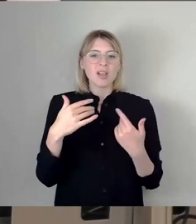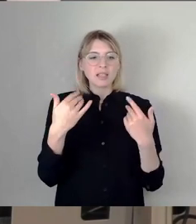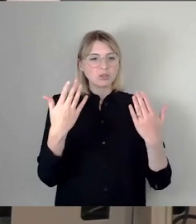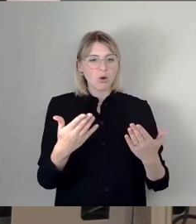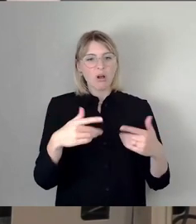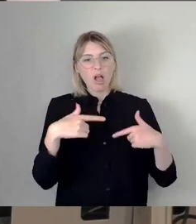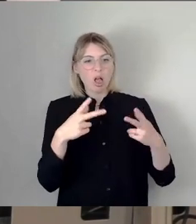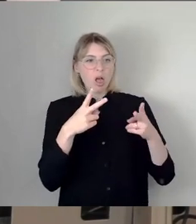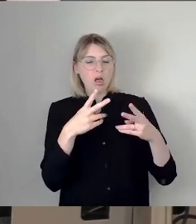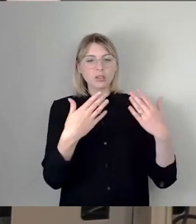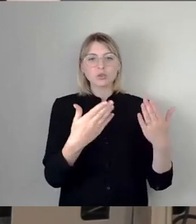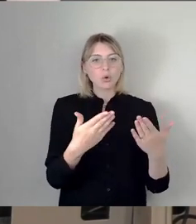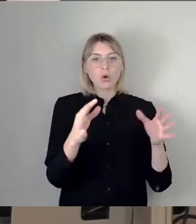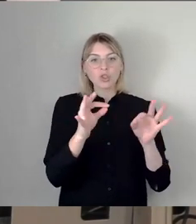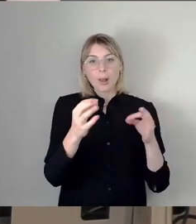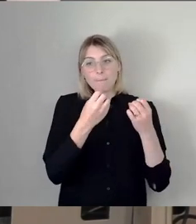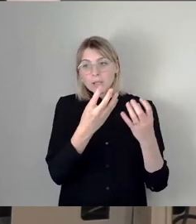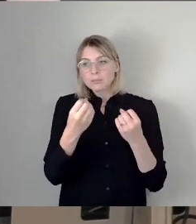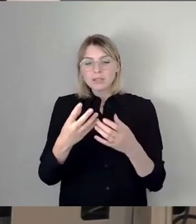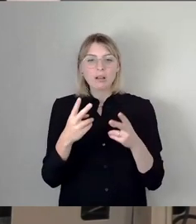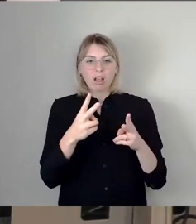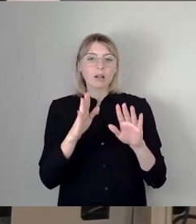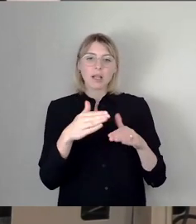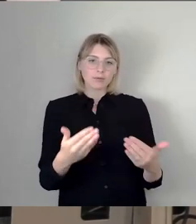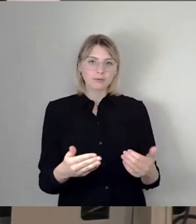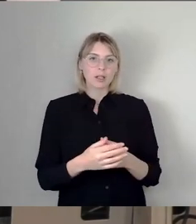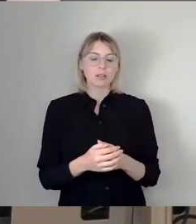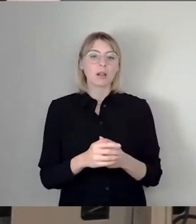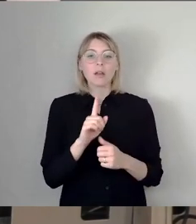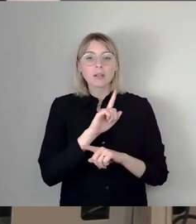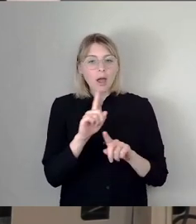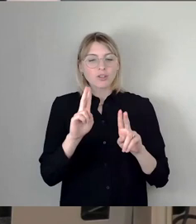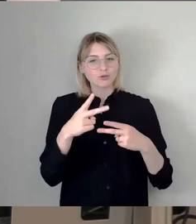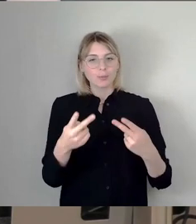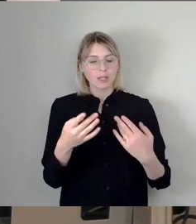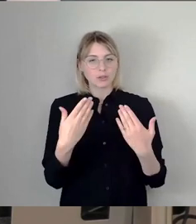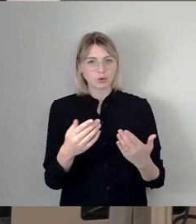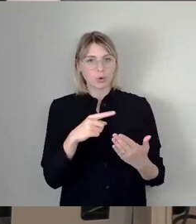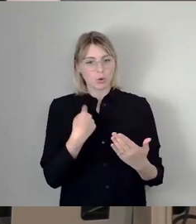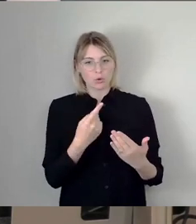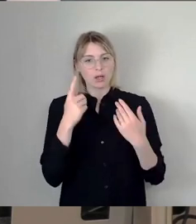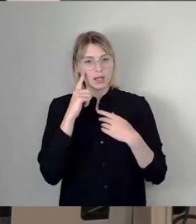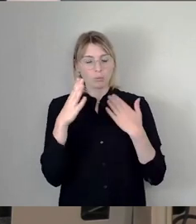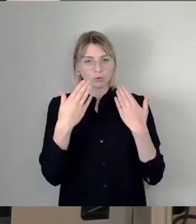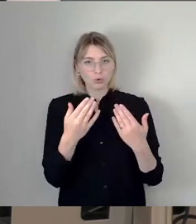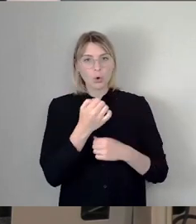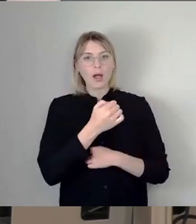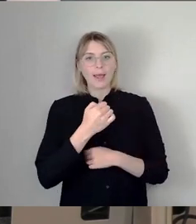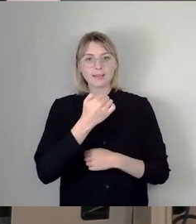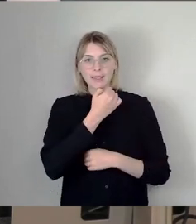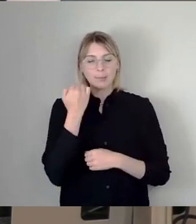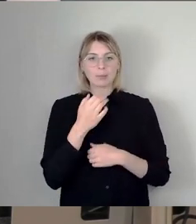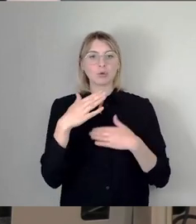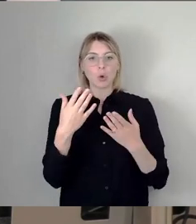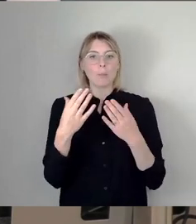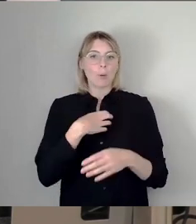Dinge passiert sind. Und nein, natürlich bilden wir uns nicht ein, dass wir so das Problem mit Rechtsextremismus auf unseren Straßen lösen können. Das ist ganz